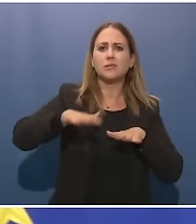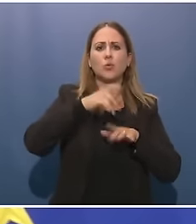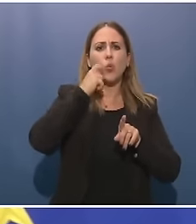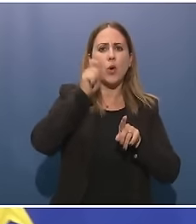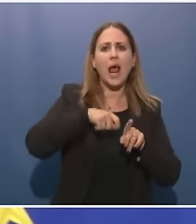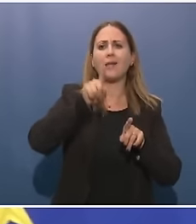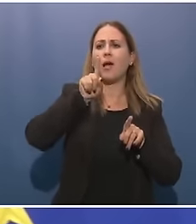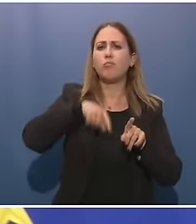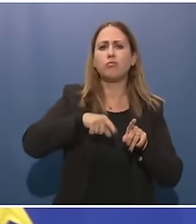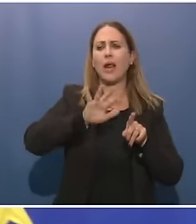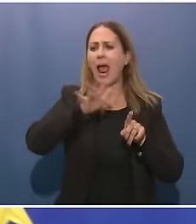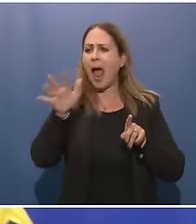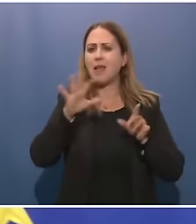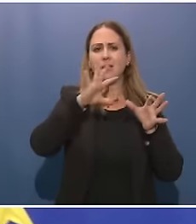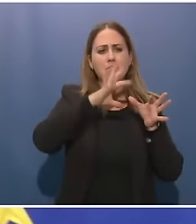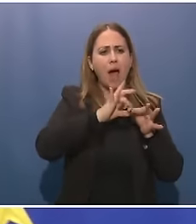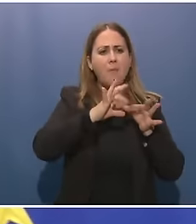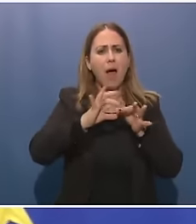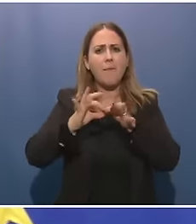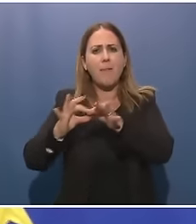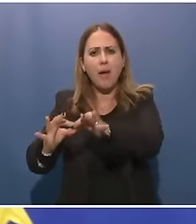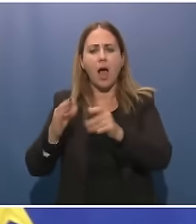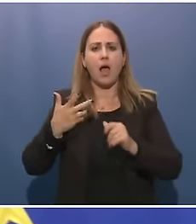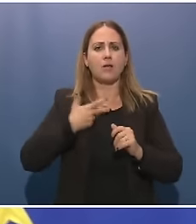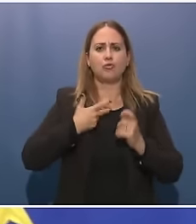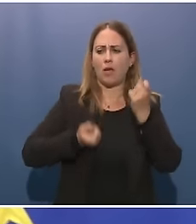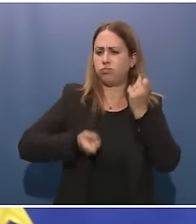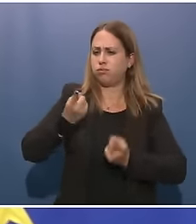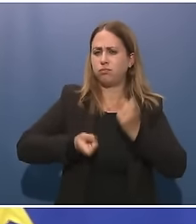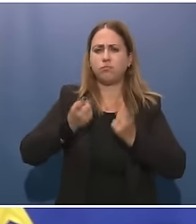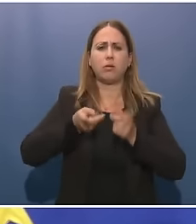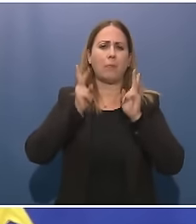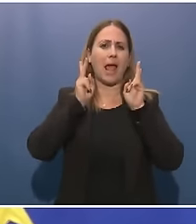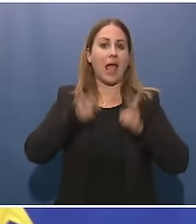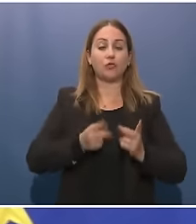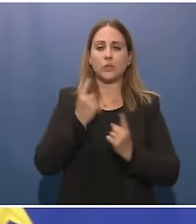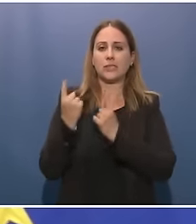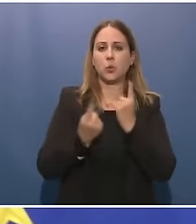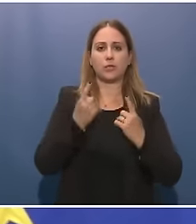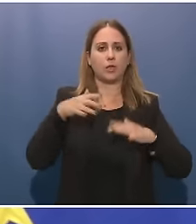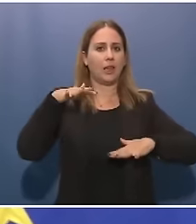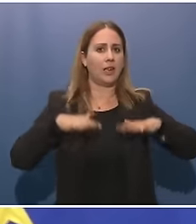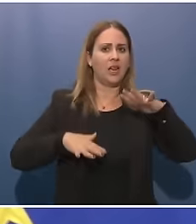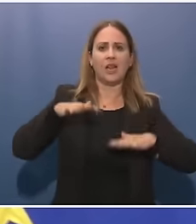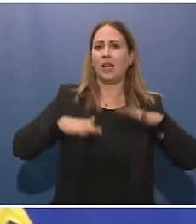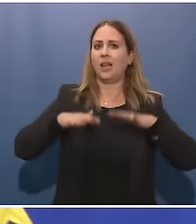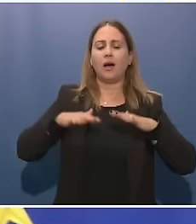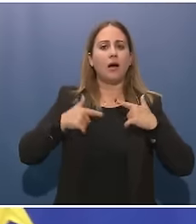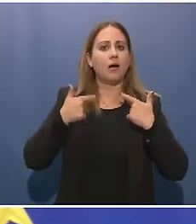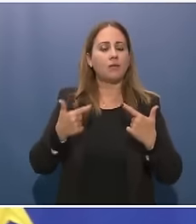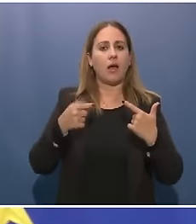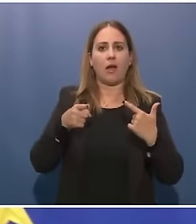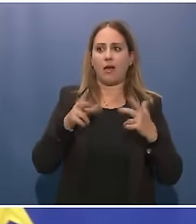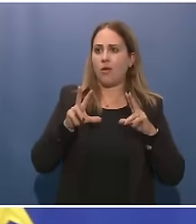far detonare nuovi focolai di crisi. una situazione di instabilità che ha aperto molti nuovi fronti e che